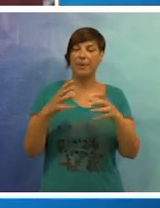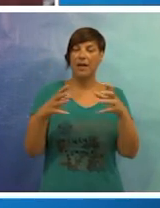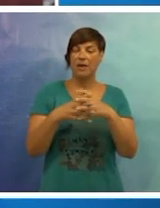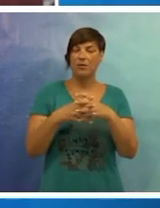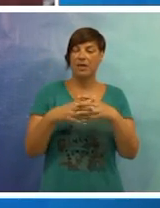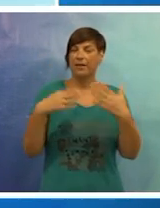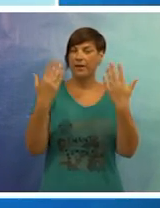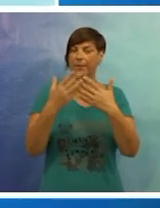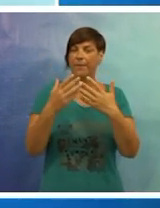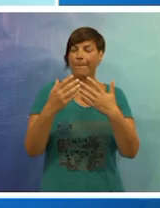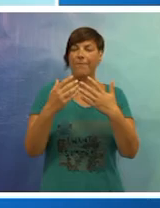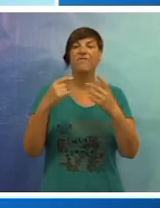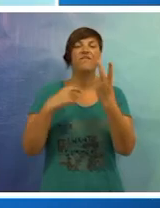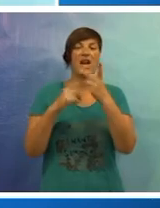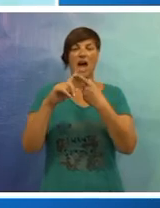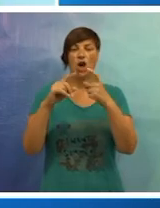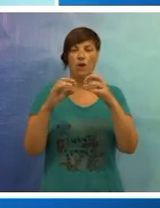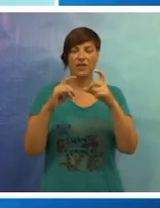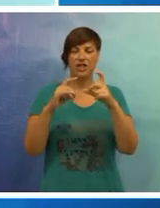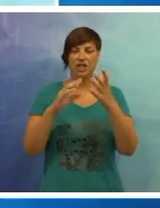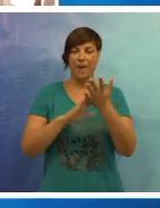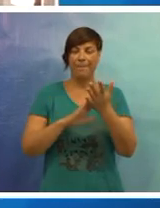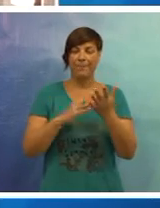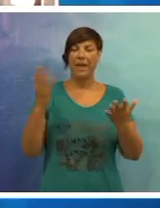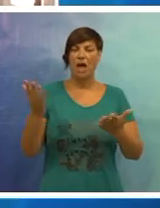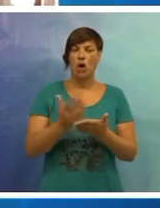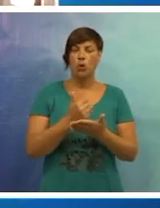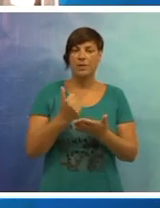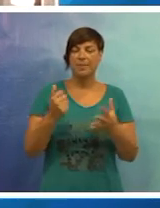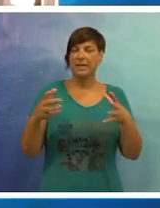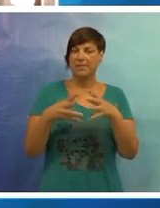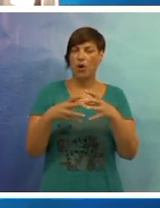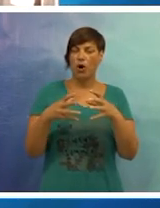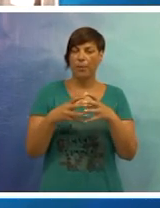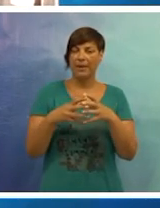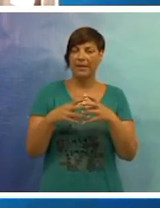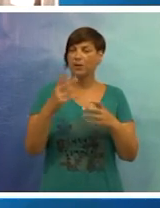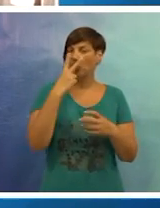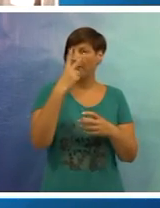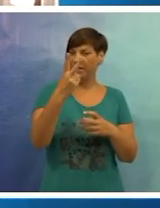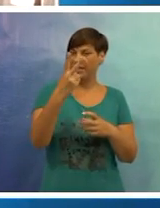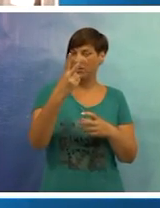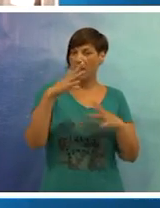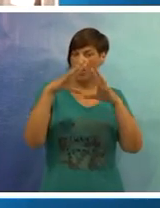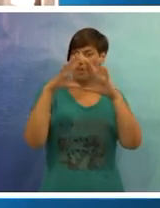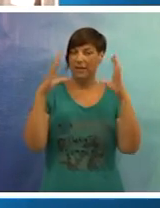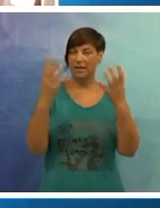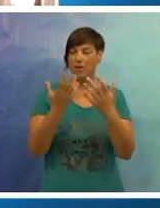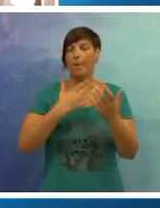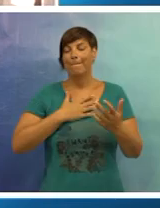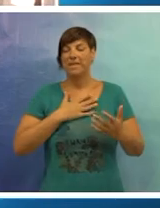napravljen je u suradnji s grafičkim dizajnerom Orsatom Frankovićem. Uspjeli smo objediniti u tom vizualnom